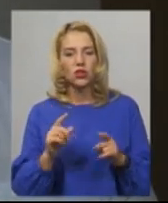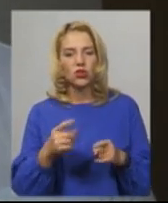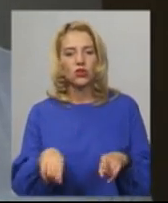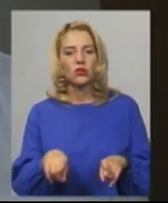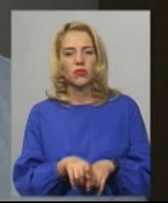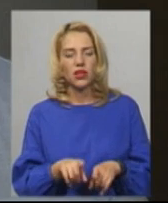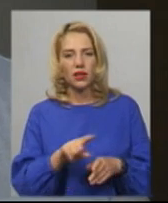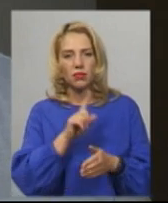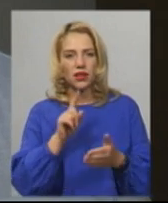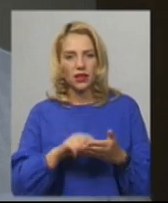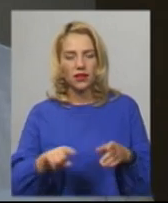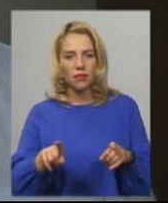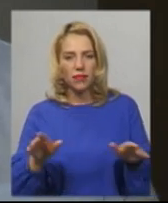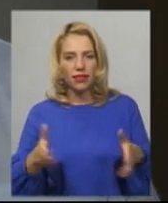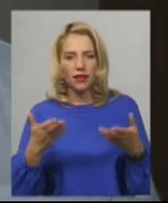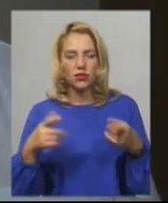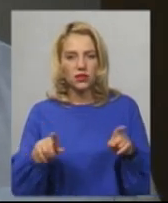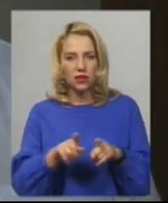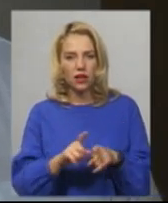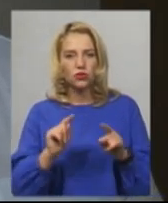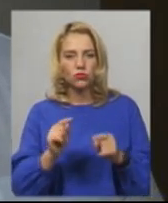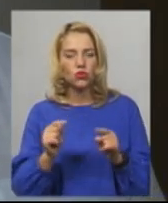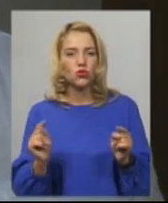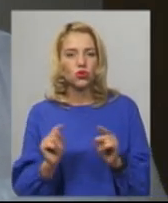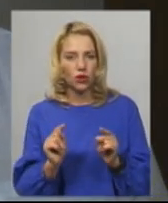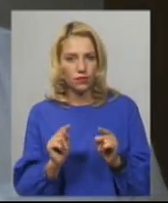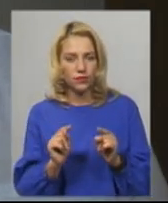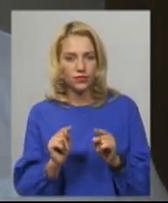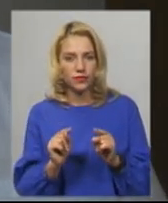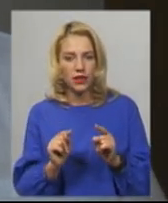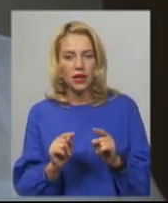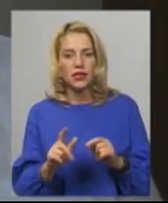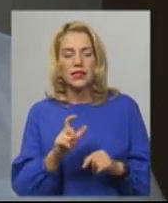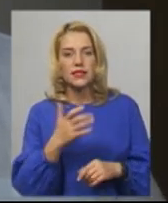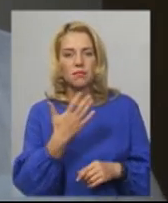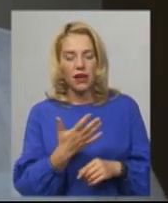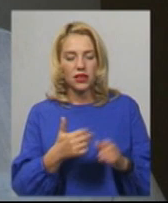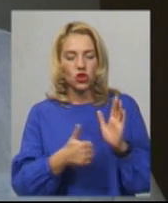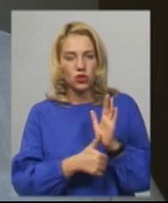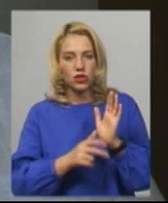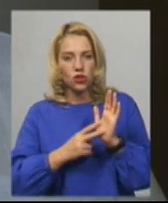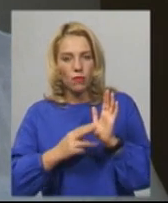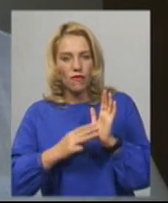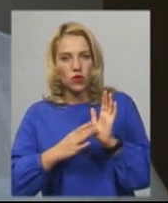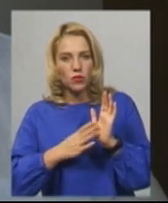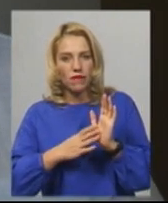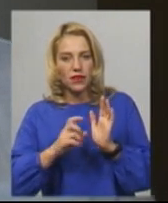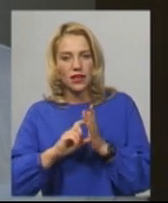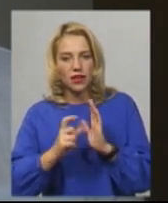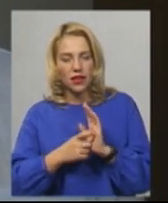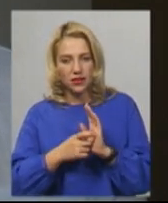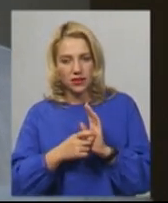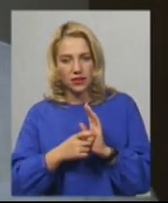дане питання так? Тому що з п'яти, шости, сьомої, восьмій і дев'ятий класів,